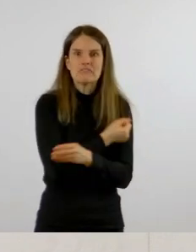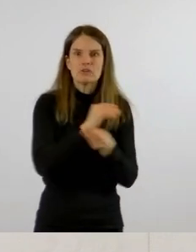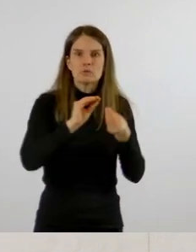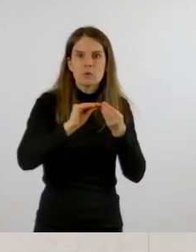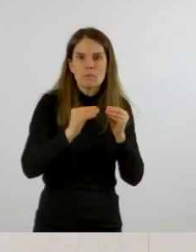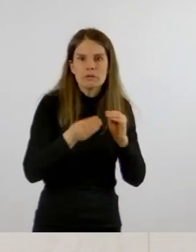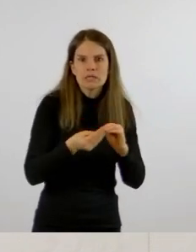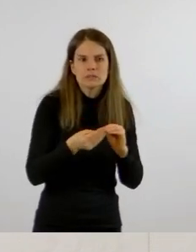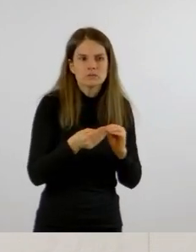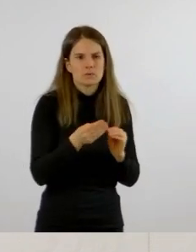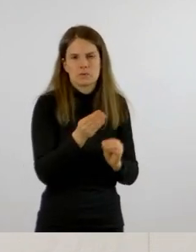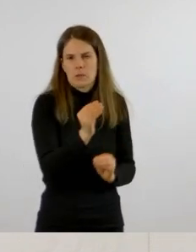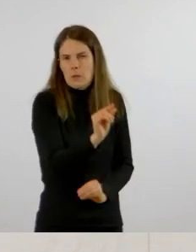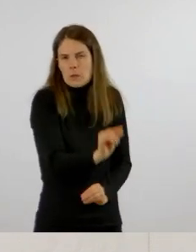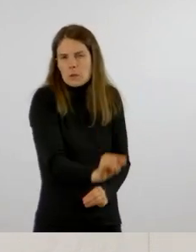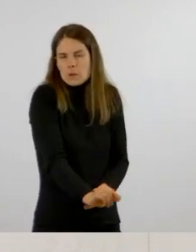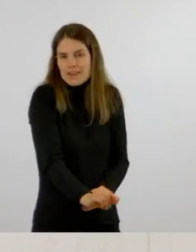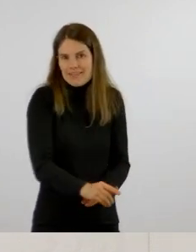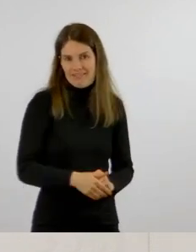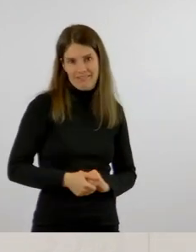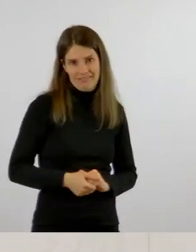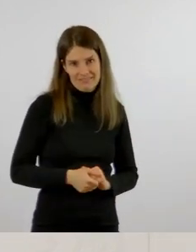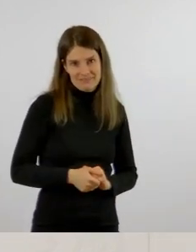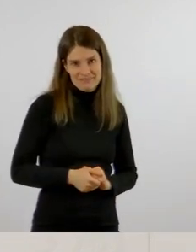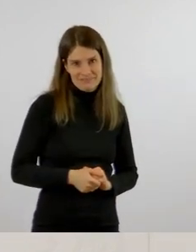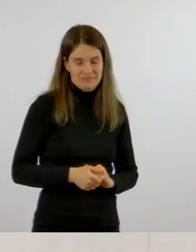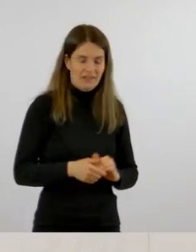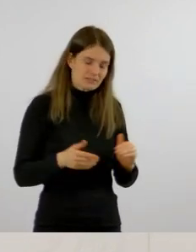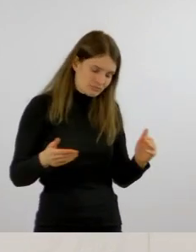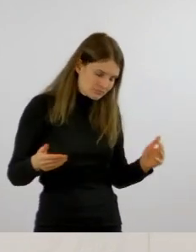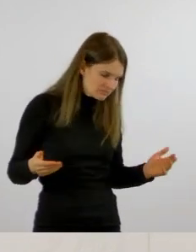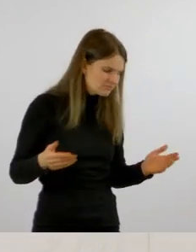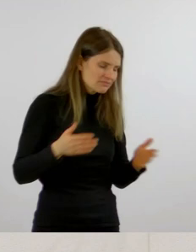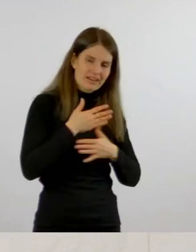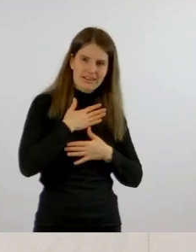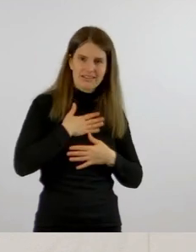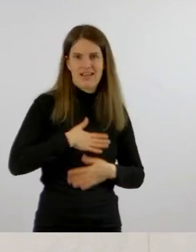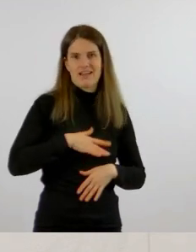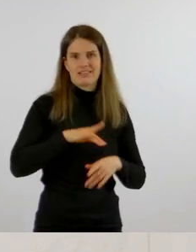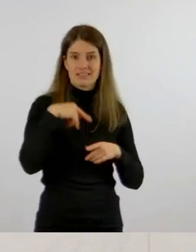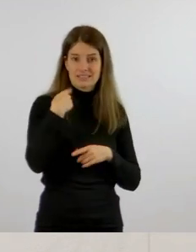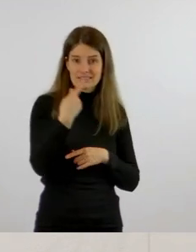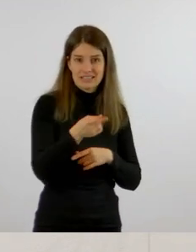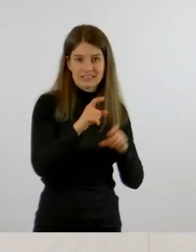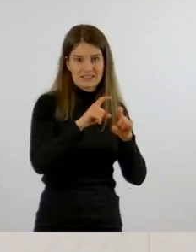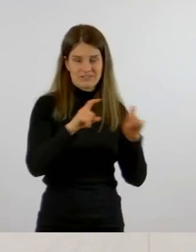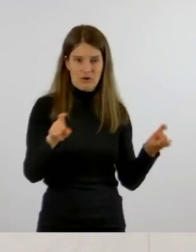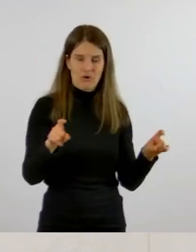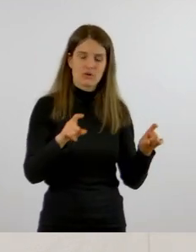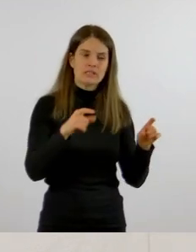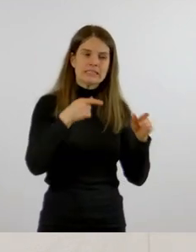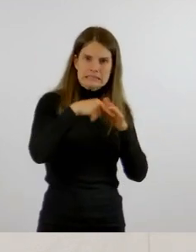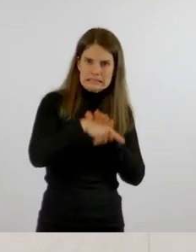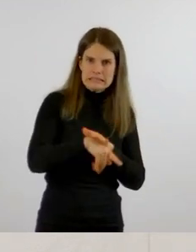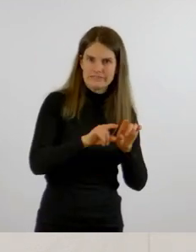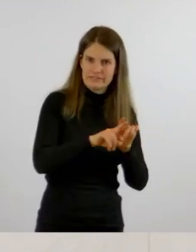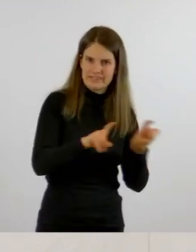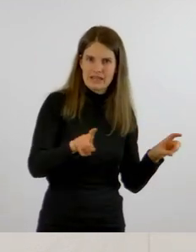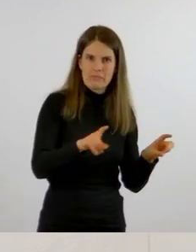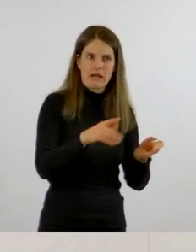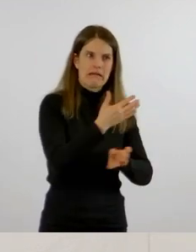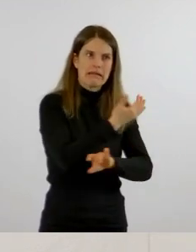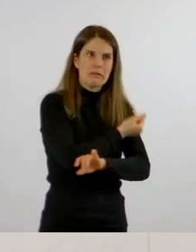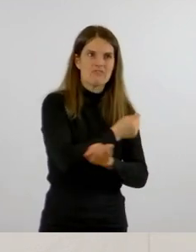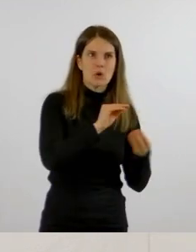war sehr, sehr gering. Ich würde sehr gerne in der nächsten Woche über diese Frage hier näher informieren, wie viele